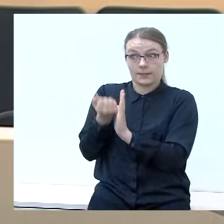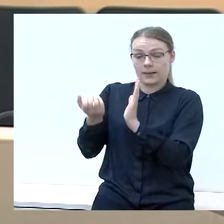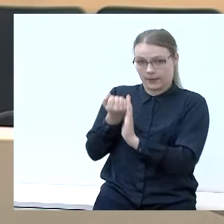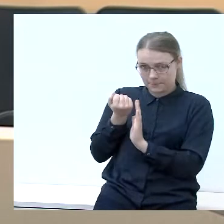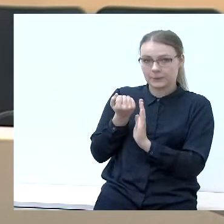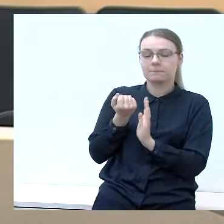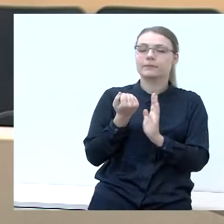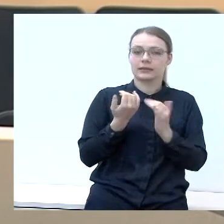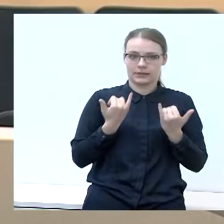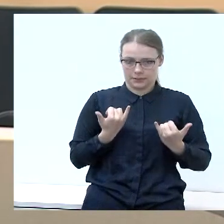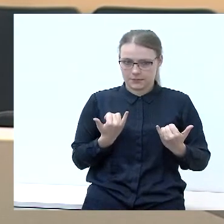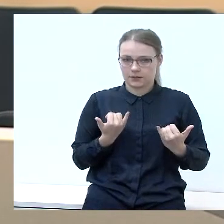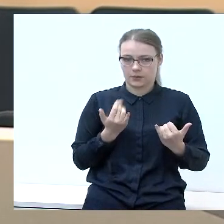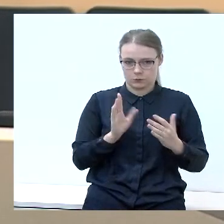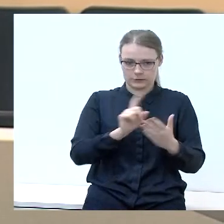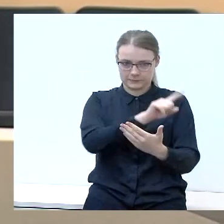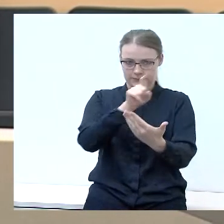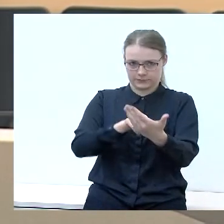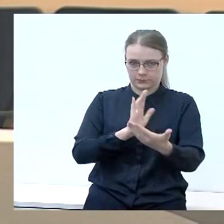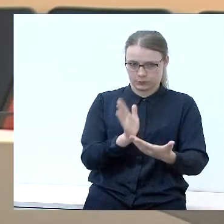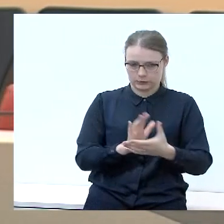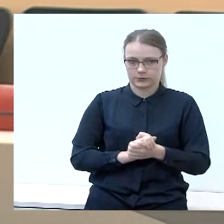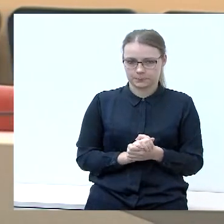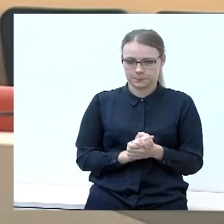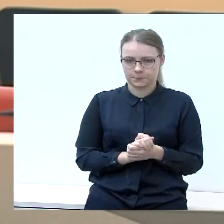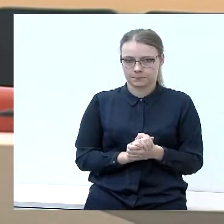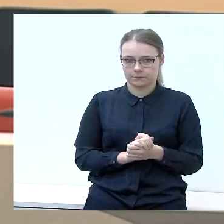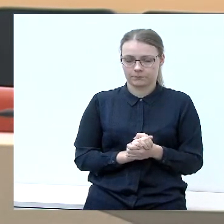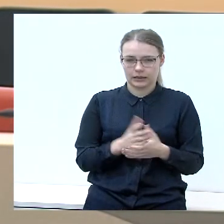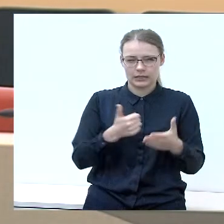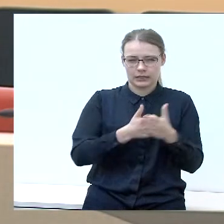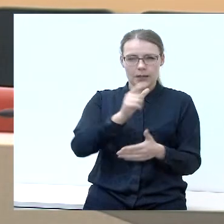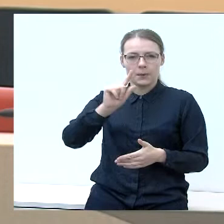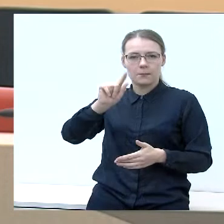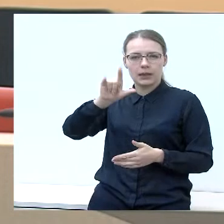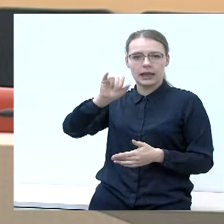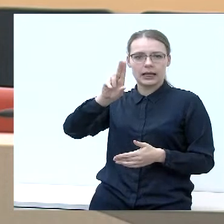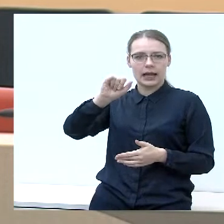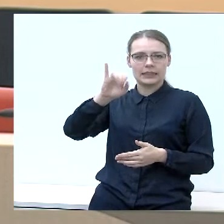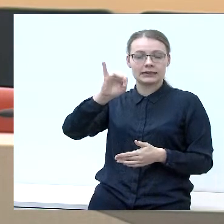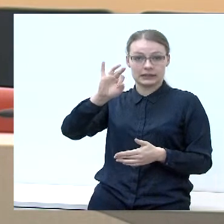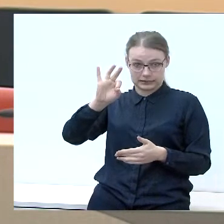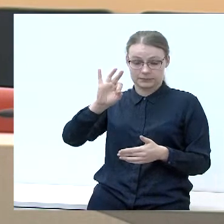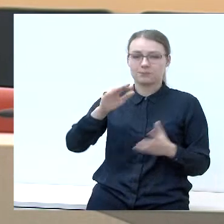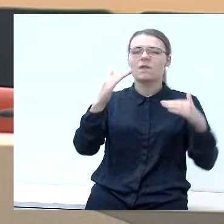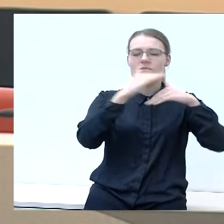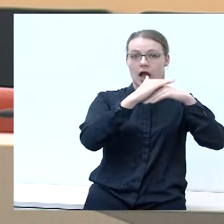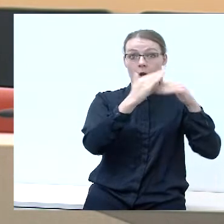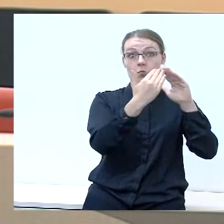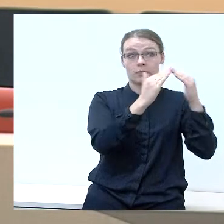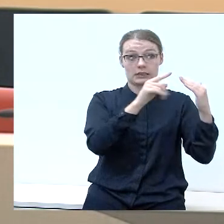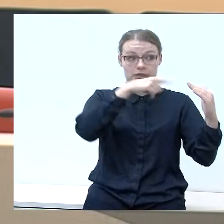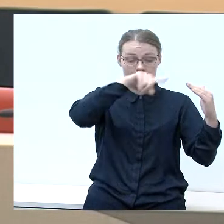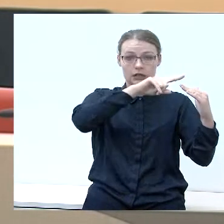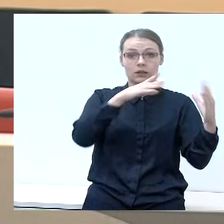gerbiam aplikaičiai. Ar vakarų miestelis yra